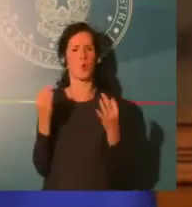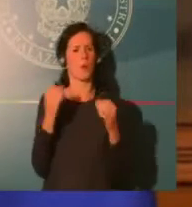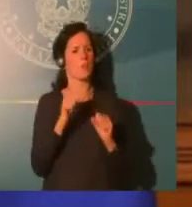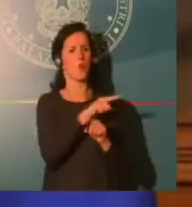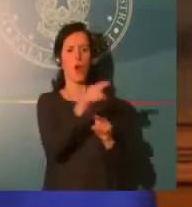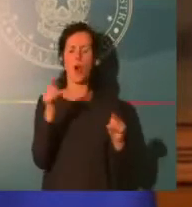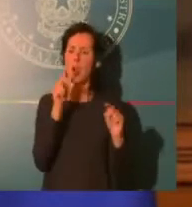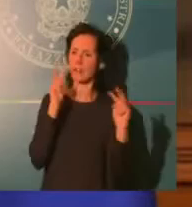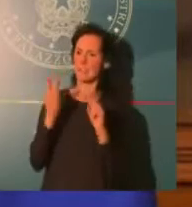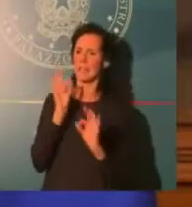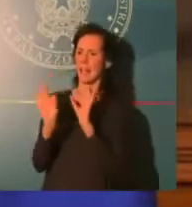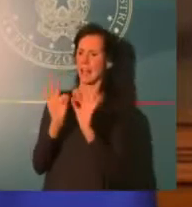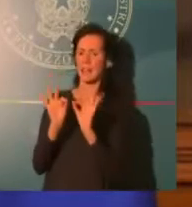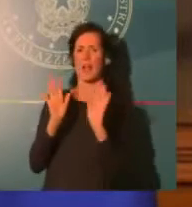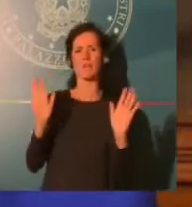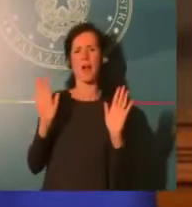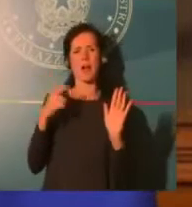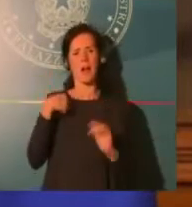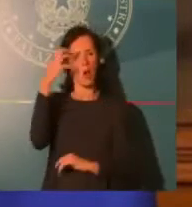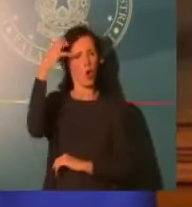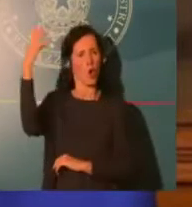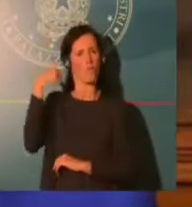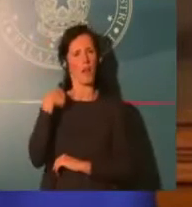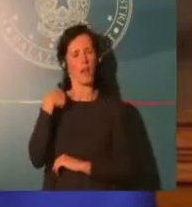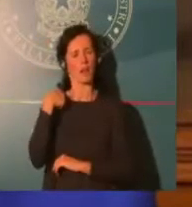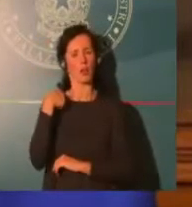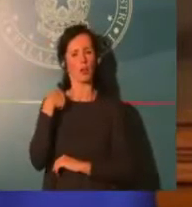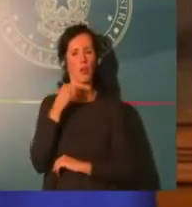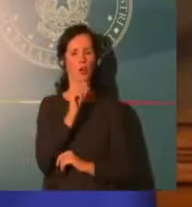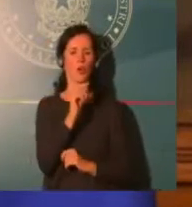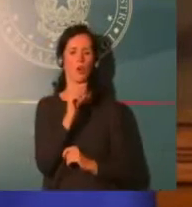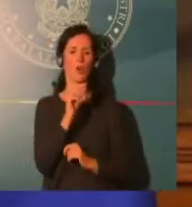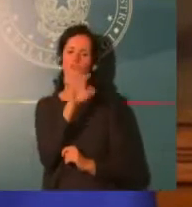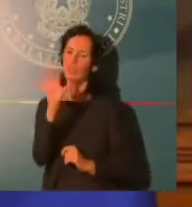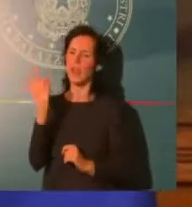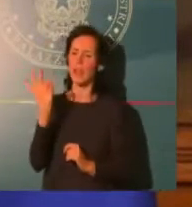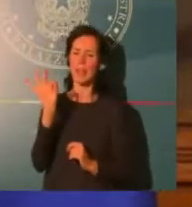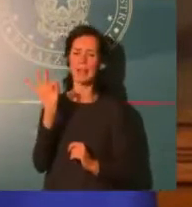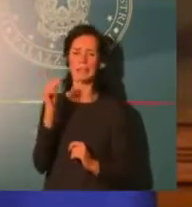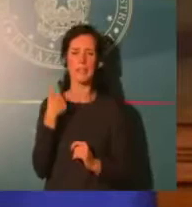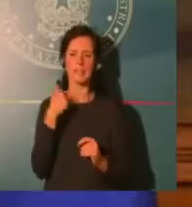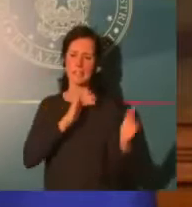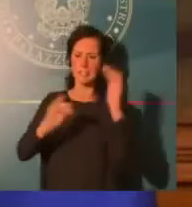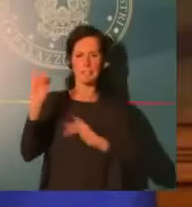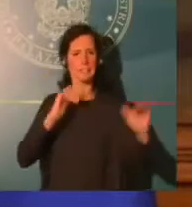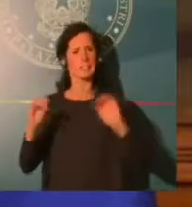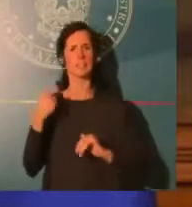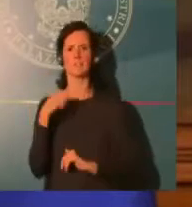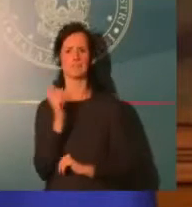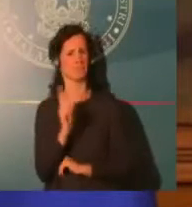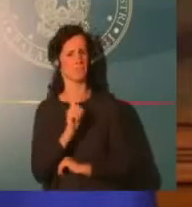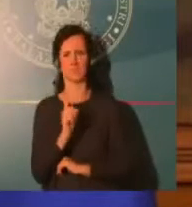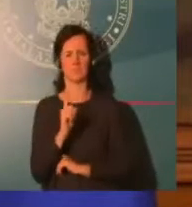abbiamo chiuso attività che ritenevamo non importanti, superfue o meno importanti di altre.